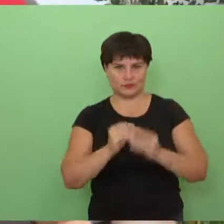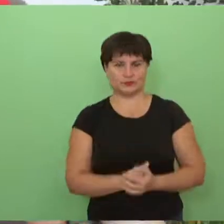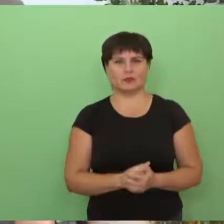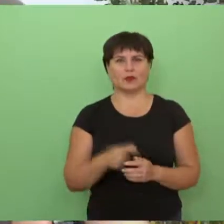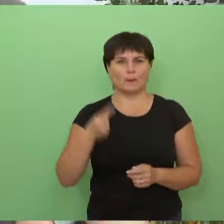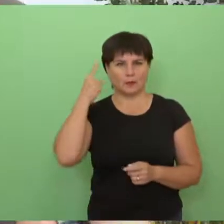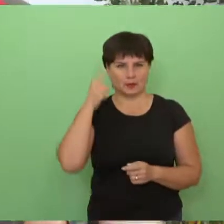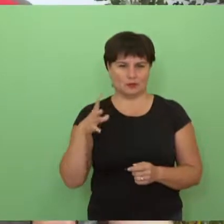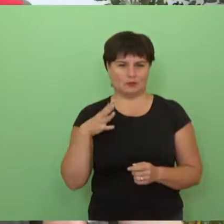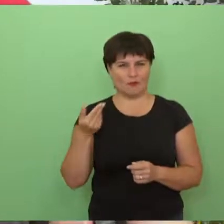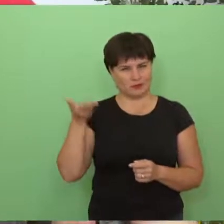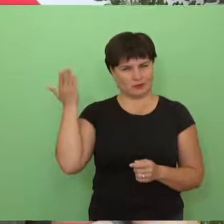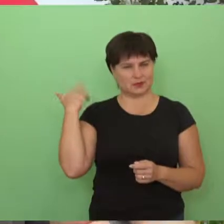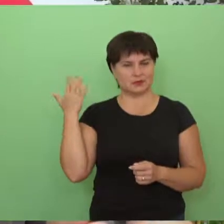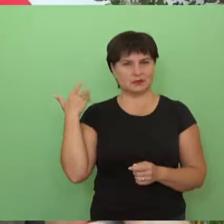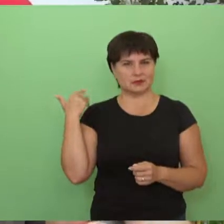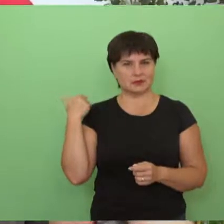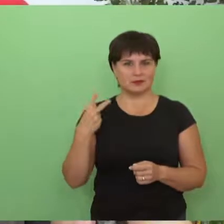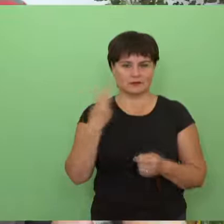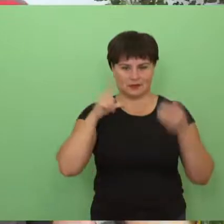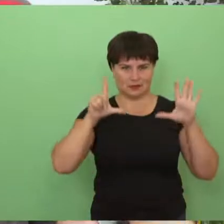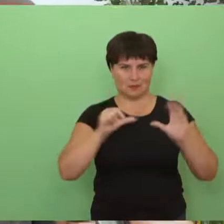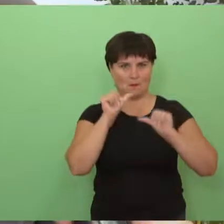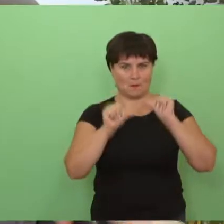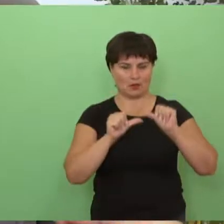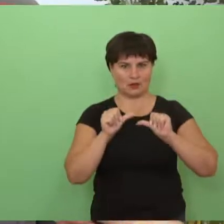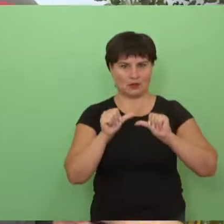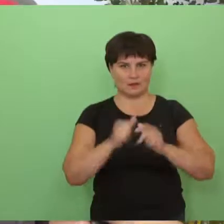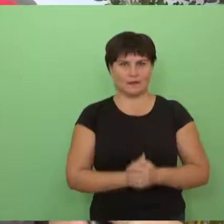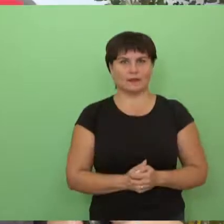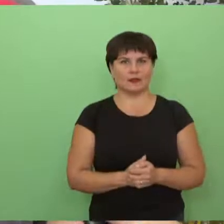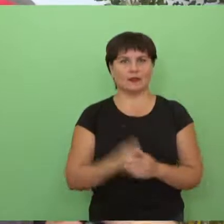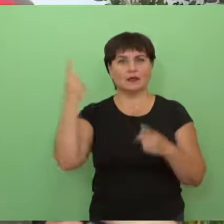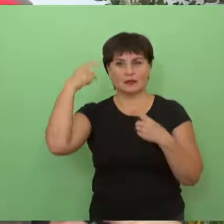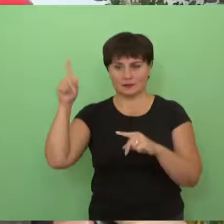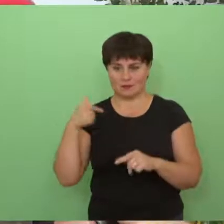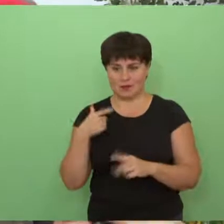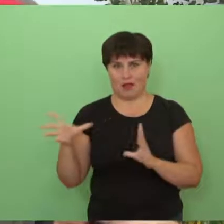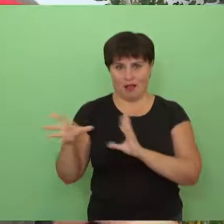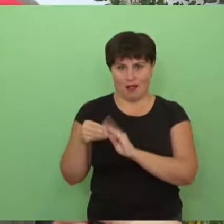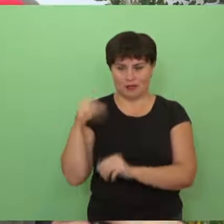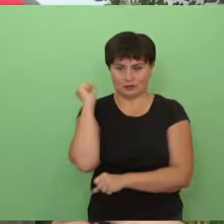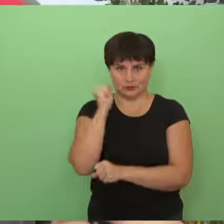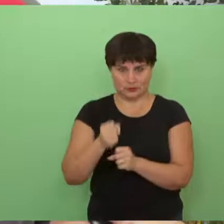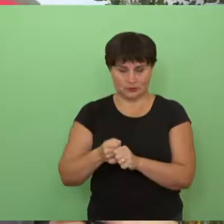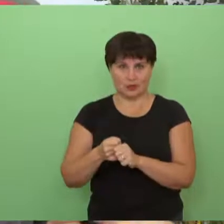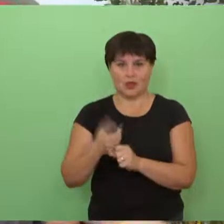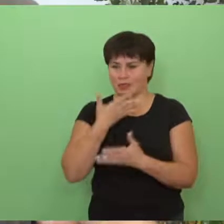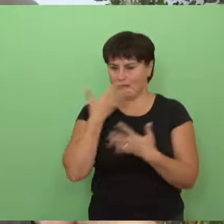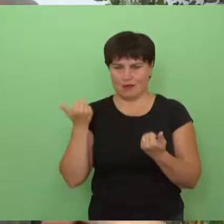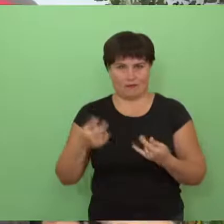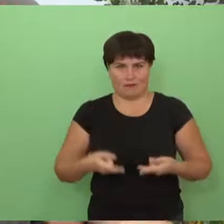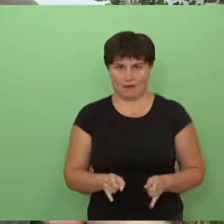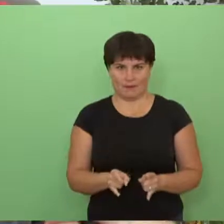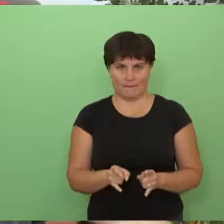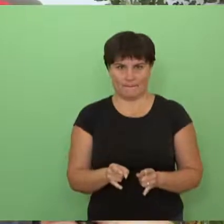labai labai senai, prieš 27 metus. Tai buvo tai, kiti mano bendradarbiai dar nebuvo gimę,